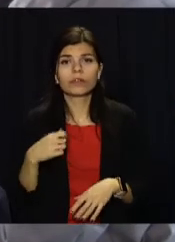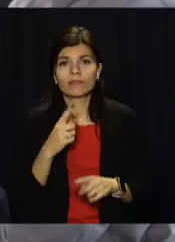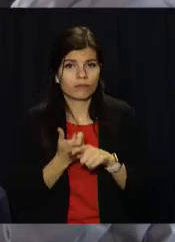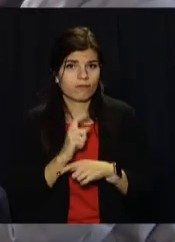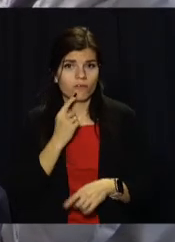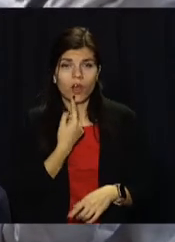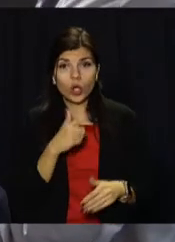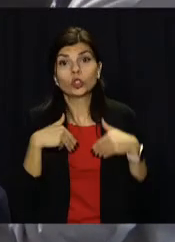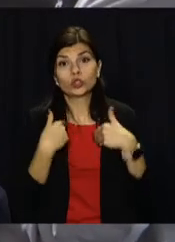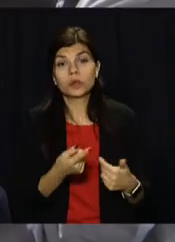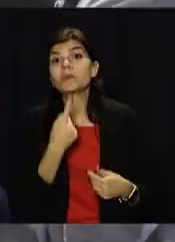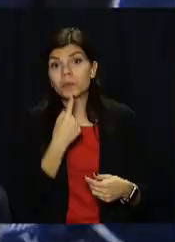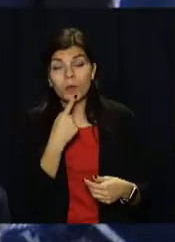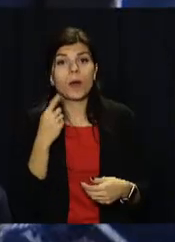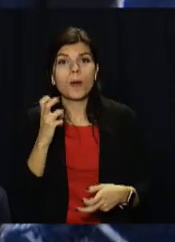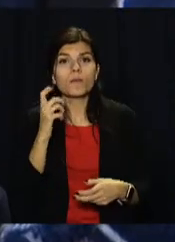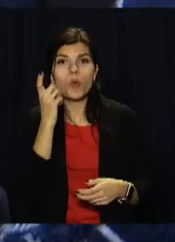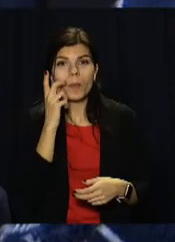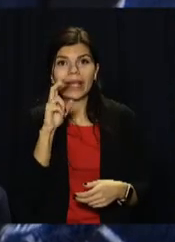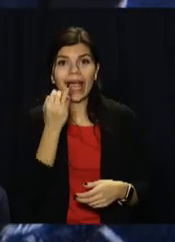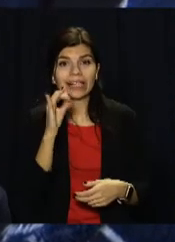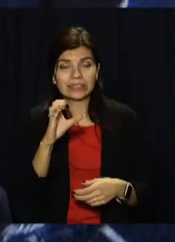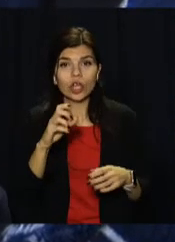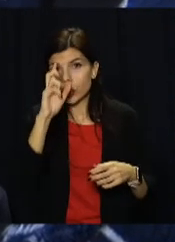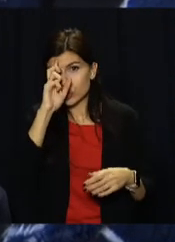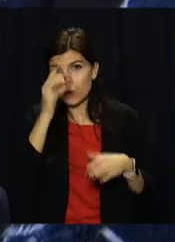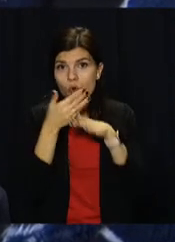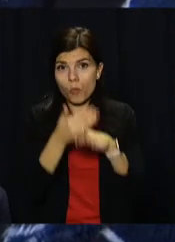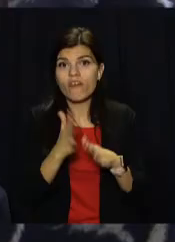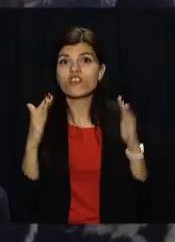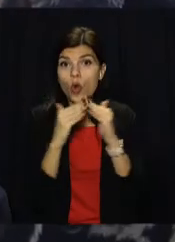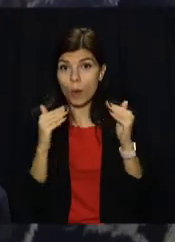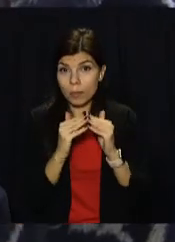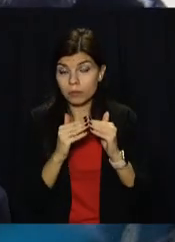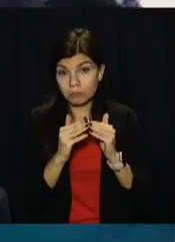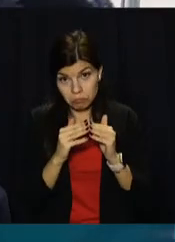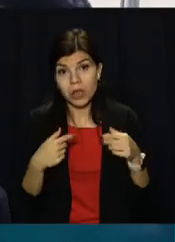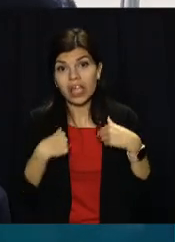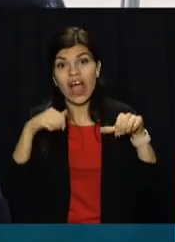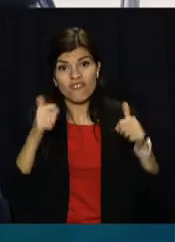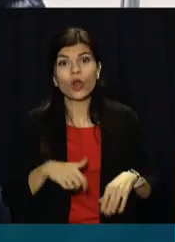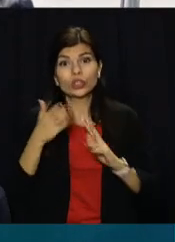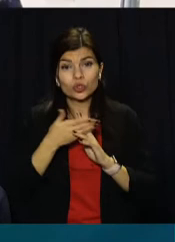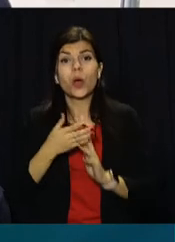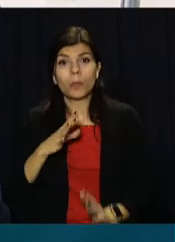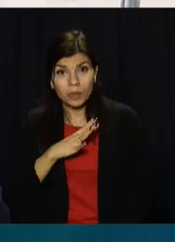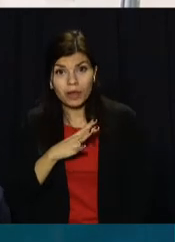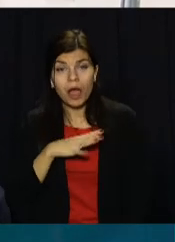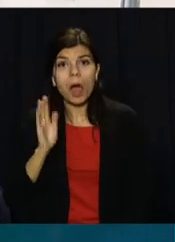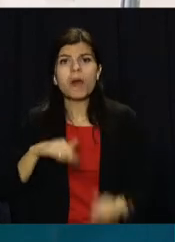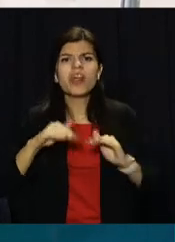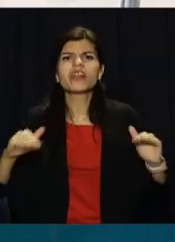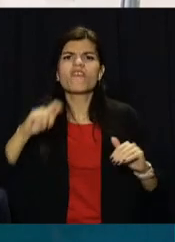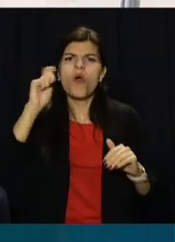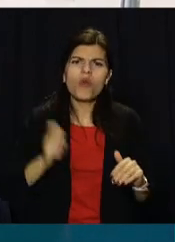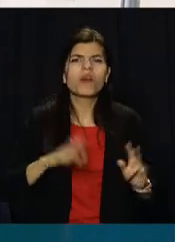важко. Їй порадили скористатися мобільним кейсом та оформити державну допомогу вдома. Я оформляла субсидію, а потім мені сказали, що діті війни